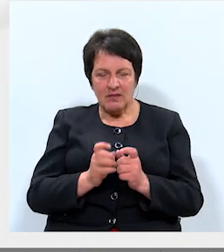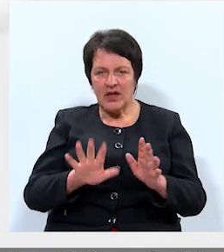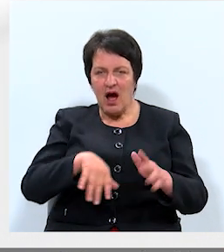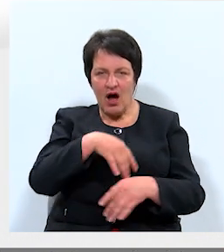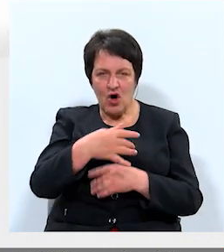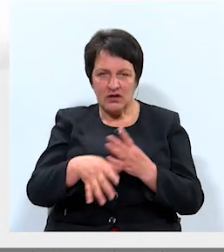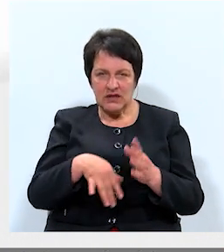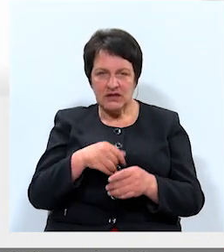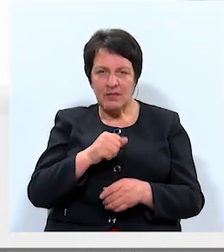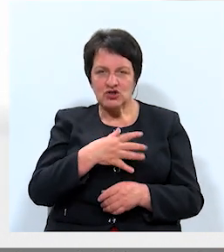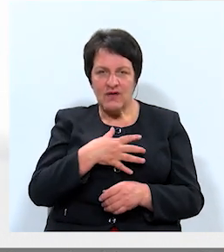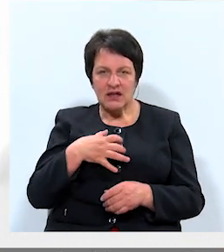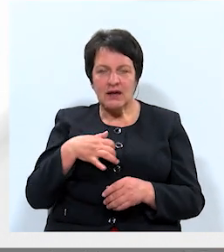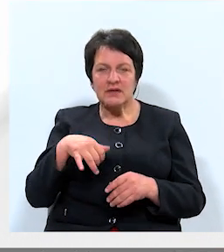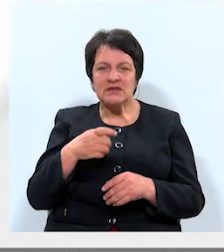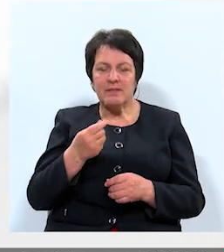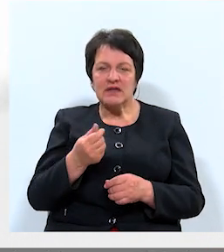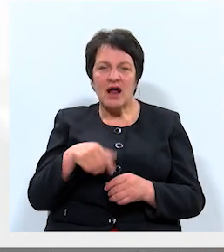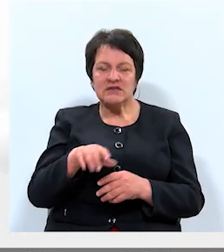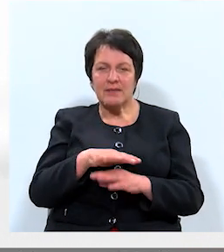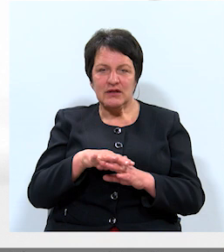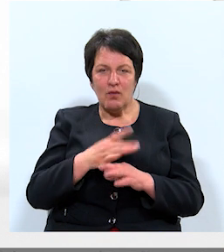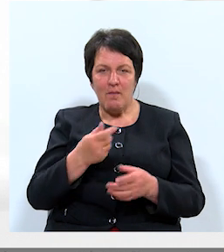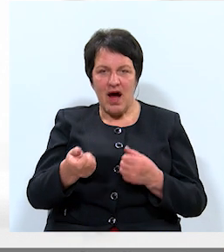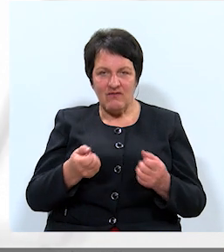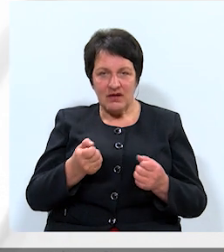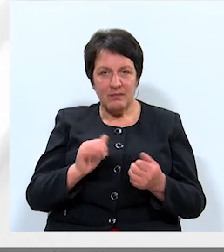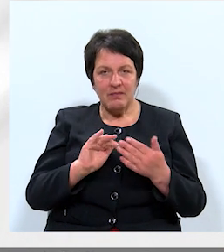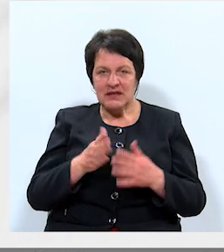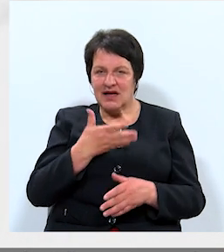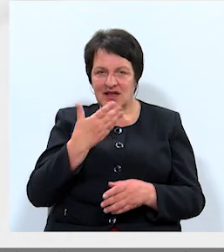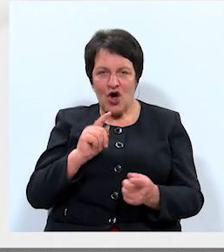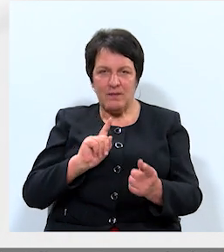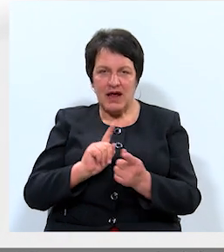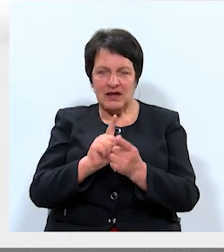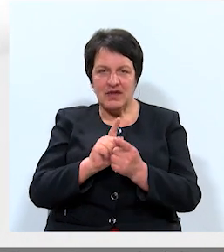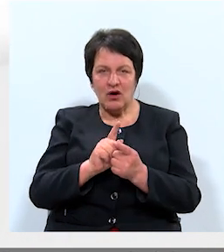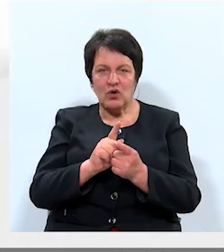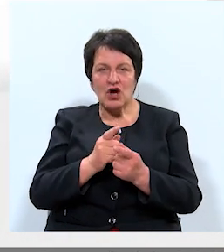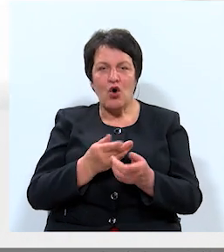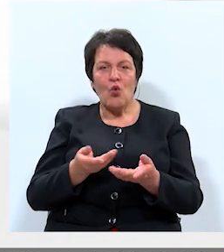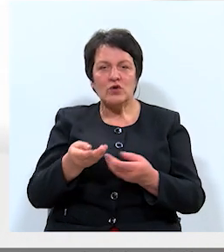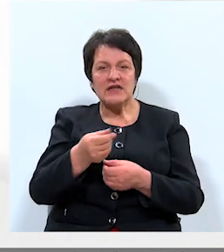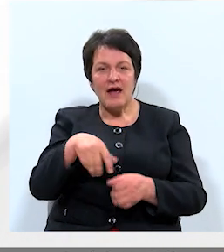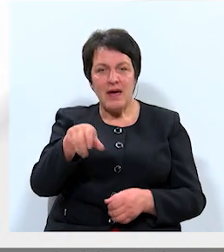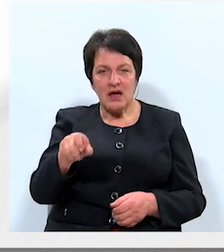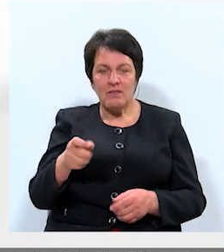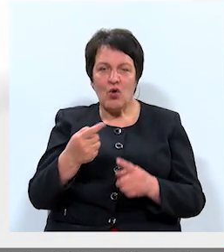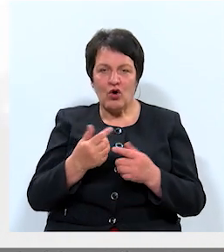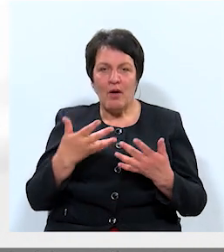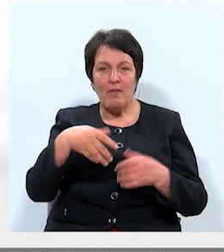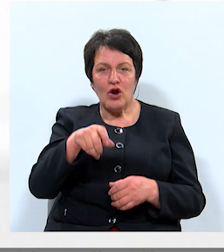haotiska pašvaldības kapitāla sabiedrība pārvaldība, pilsēta nav pretimnākoša uzņēmējiem un